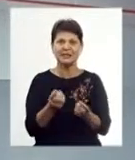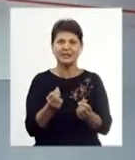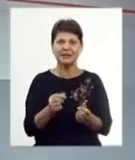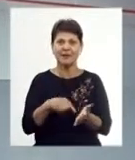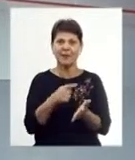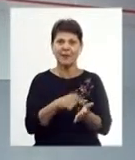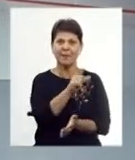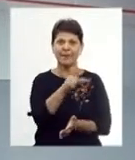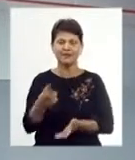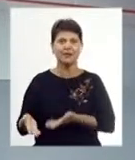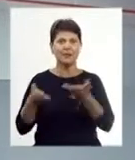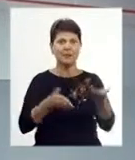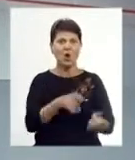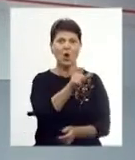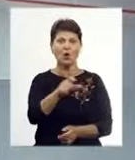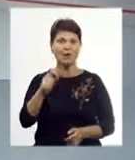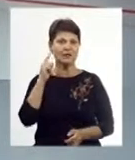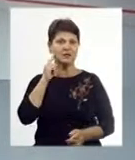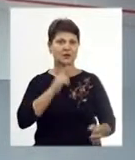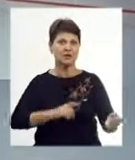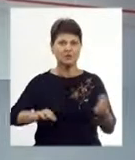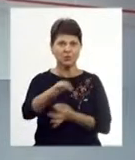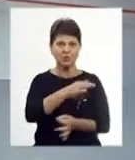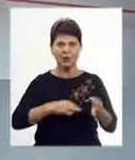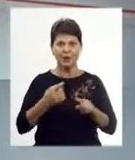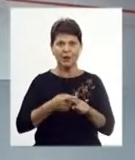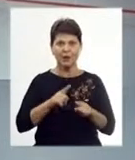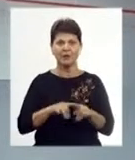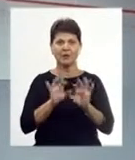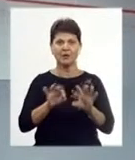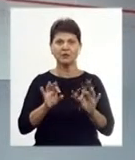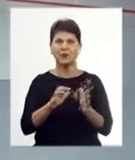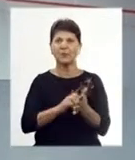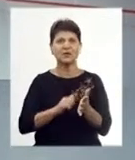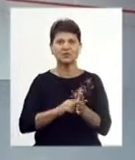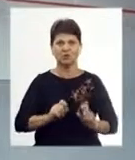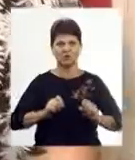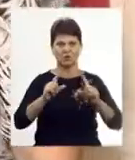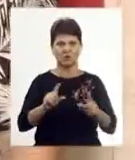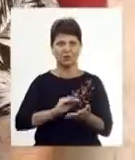запрошують на громадські слухання. Які причини здорожчення, розкаже Вікторія Сандуляк.